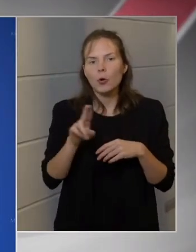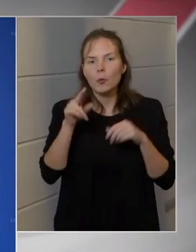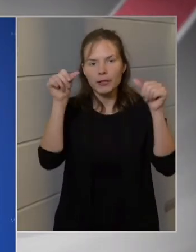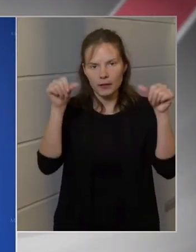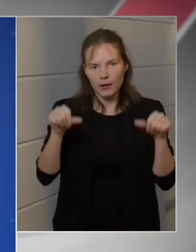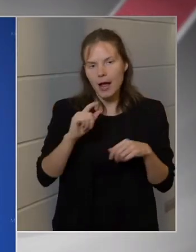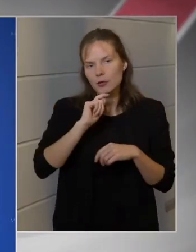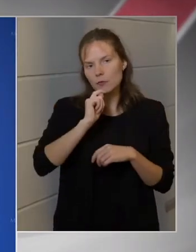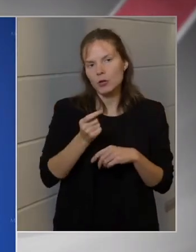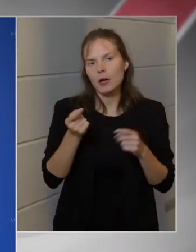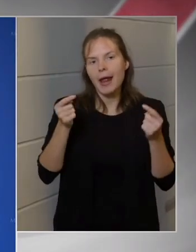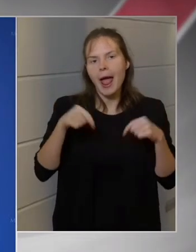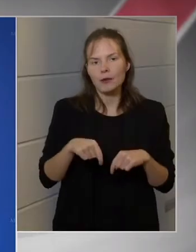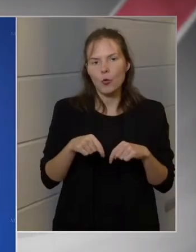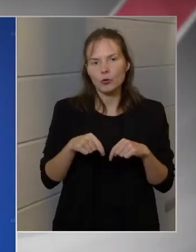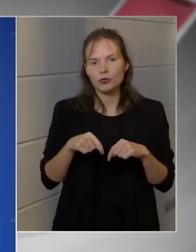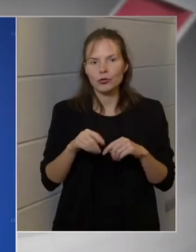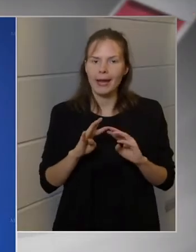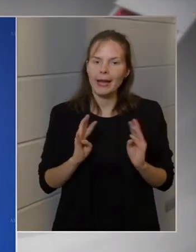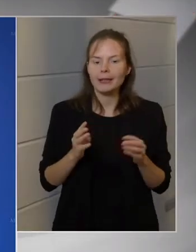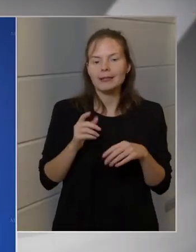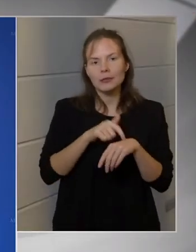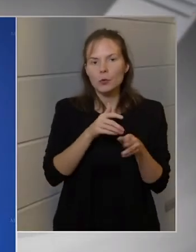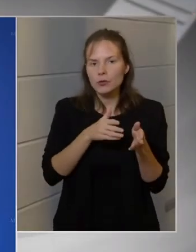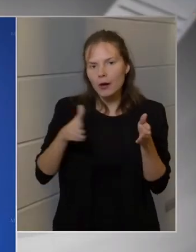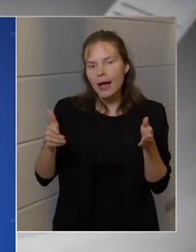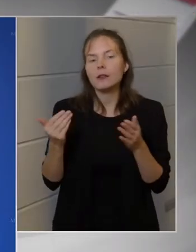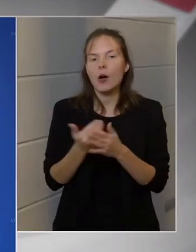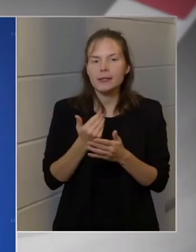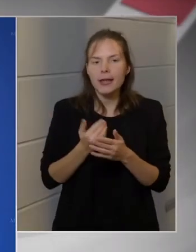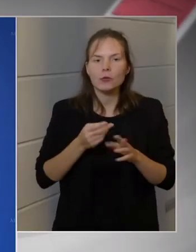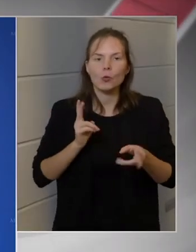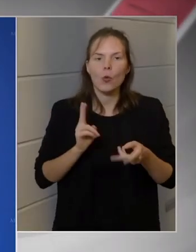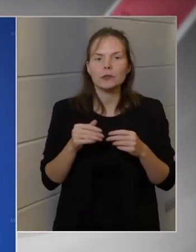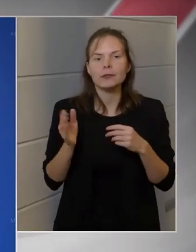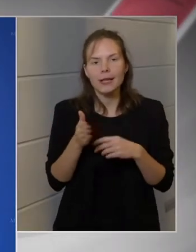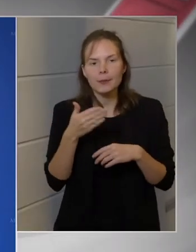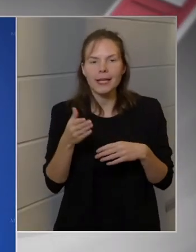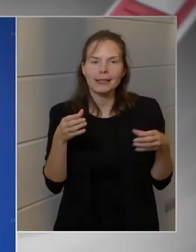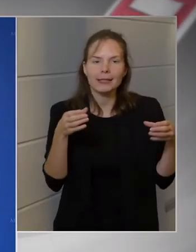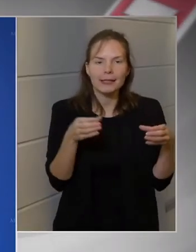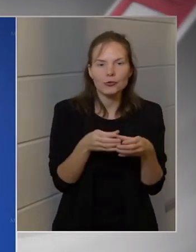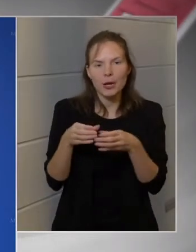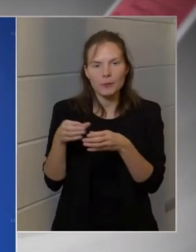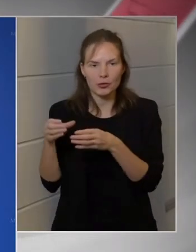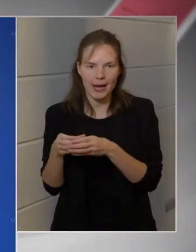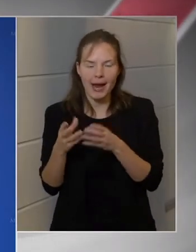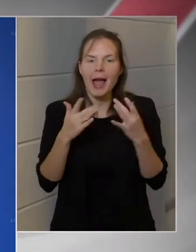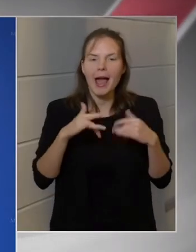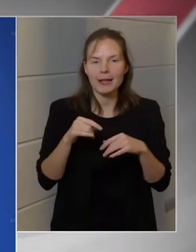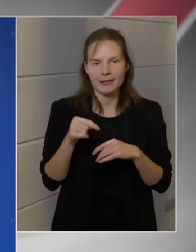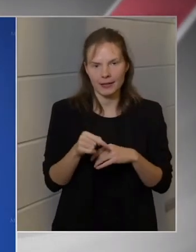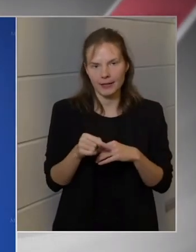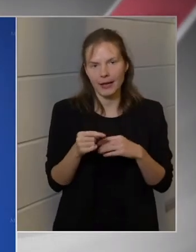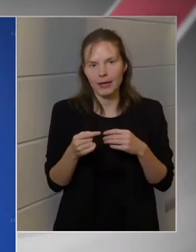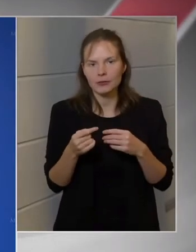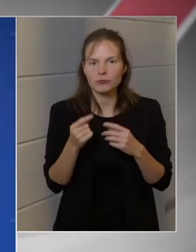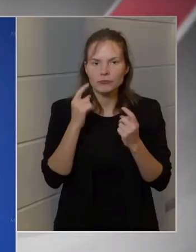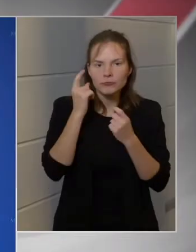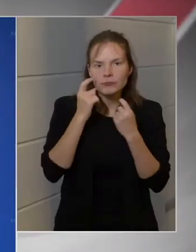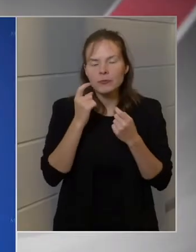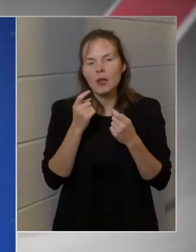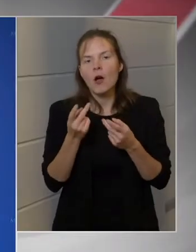Elnökségének az időszakát, azt használjuk fel arra, hogy a nemzeti kisebbségek helyzetét, fontosságát, az európai